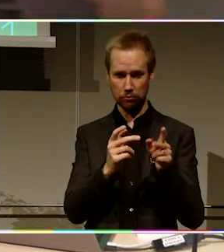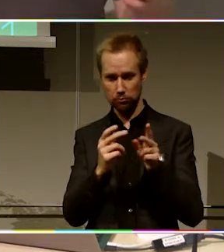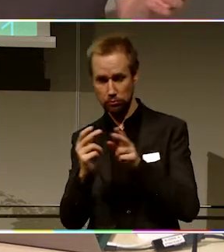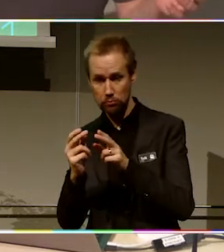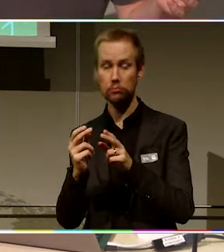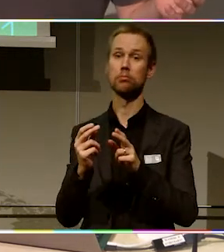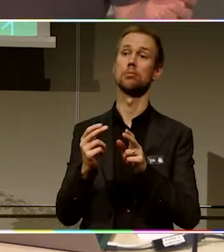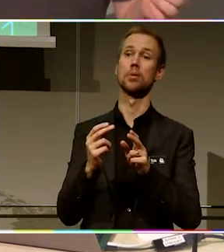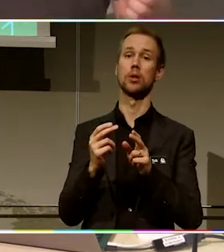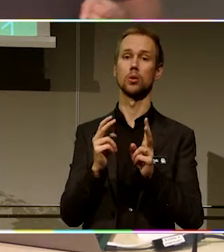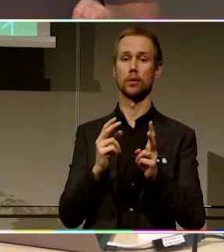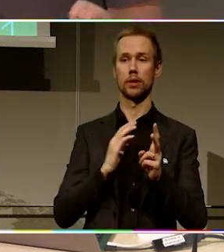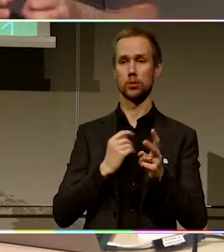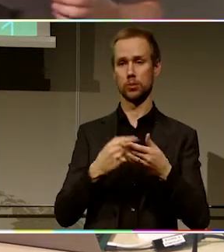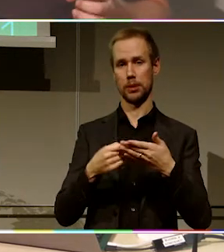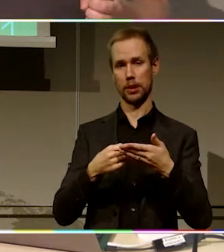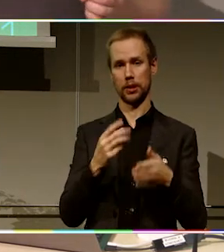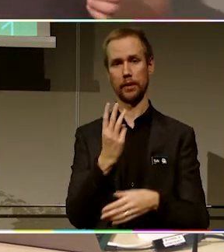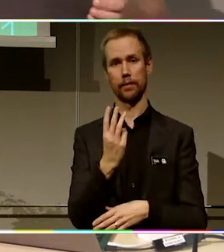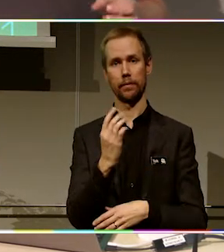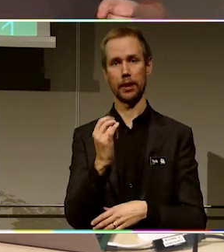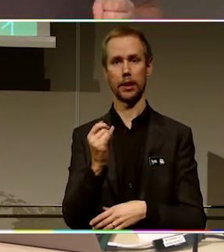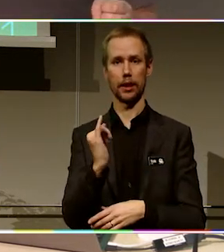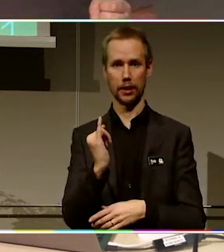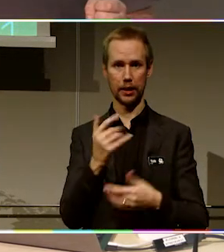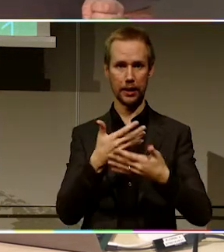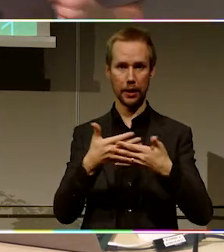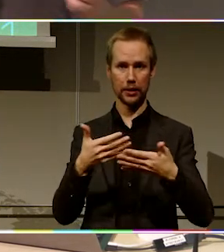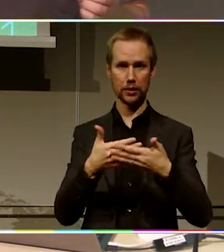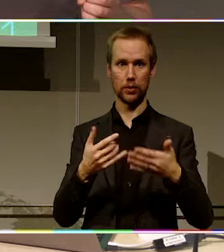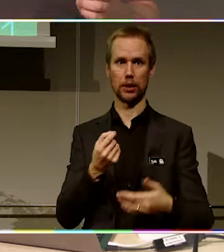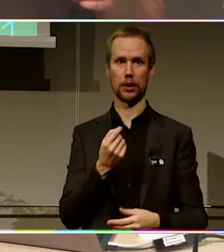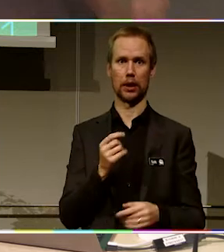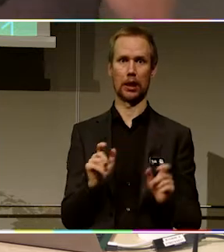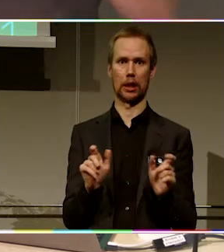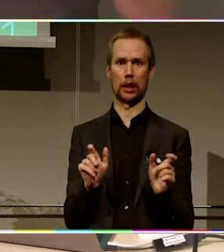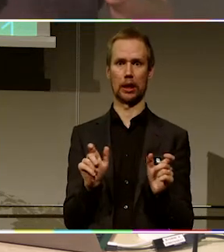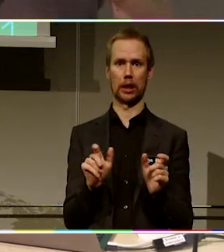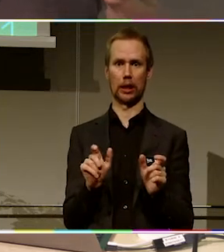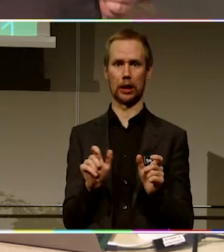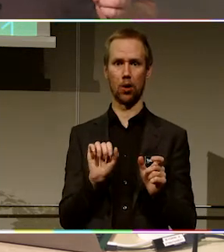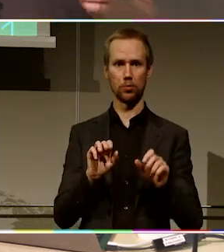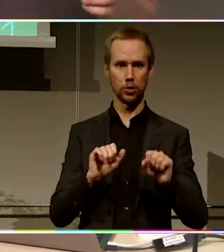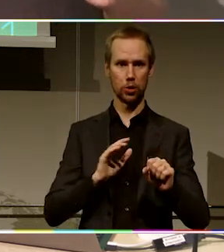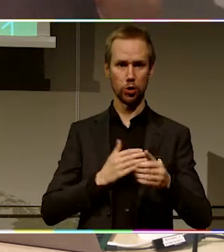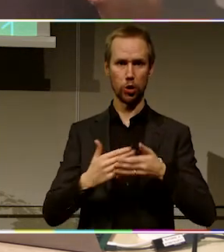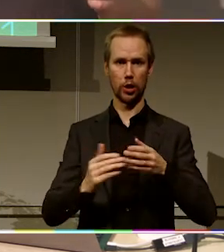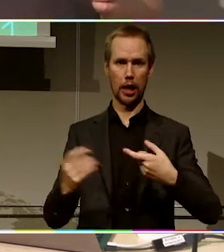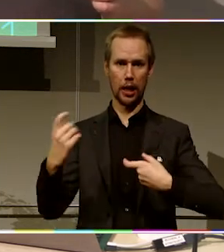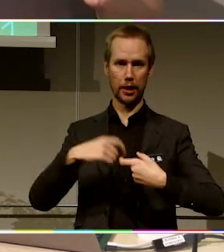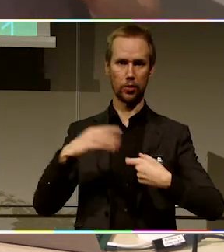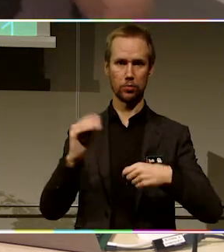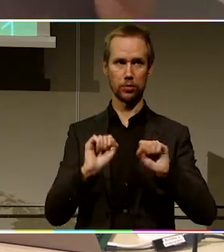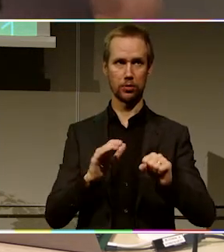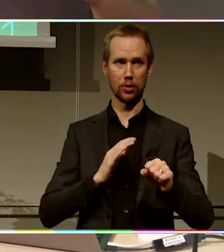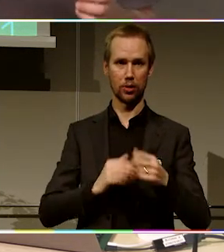hette Wikitext Och det är jätteläskigt Man måste veta att ska man göra en länk ska man ha dubbla hakparenteser och ska man göra en rubrik